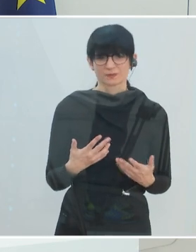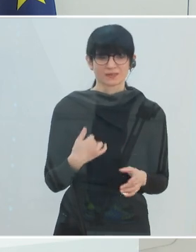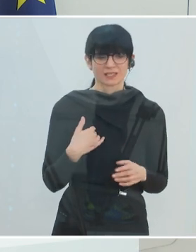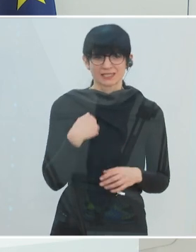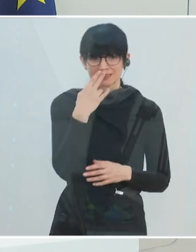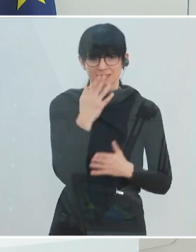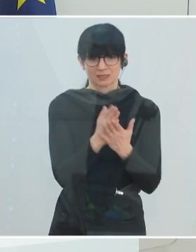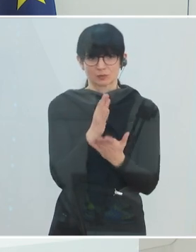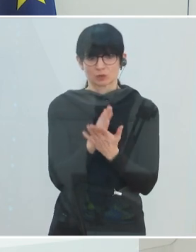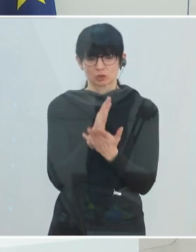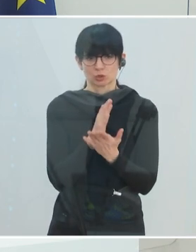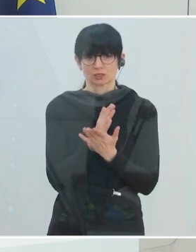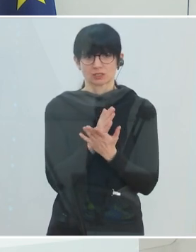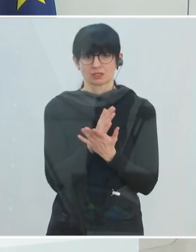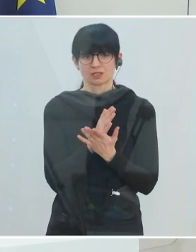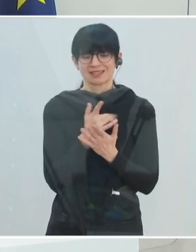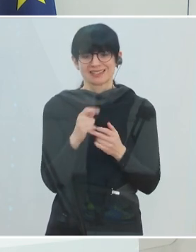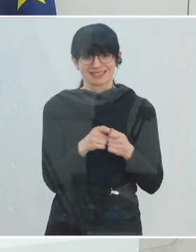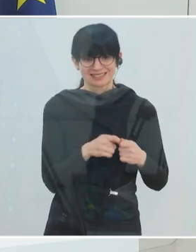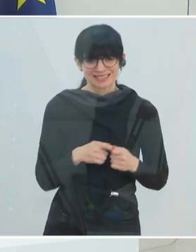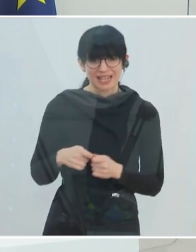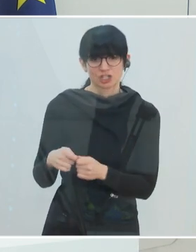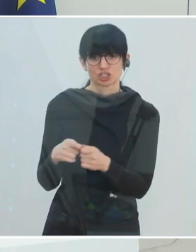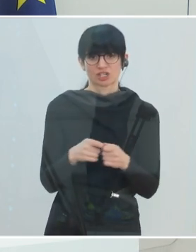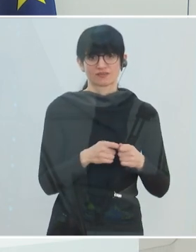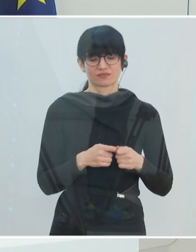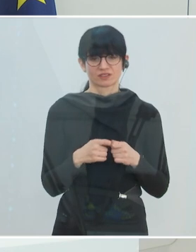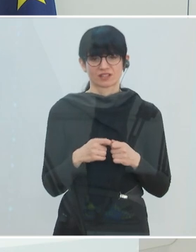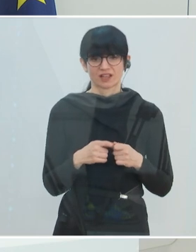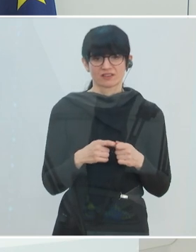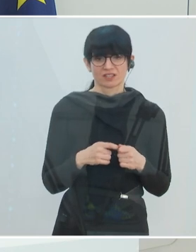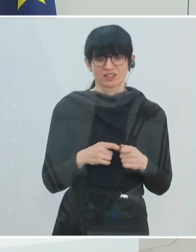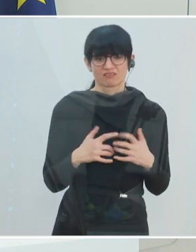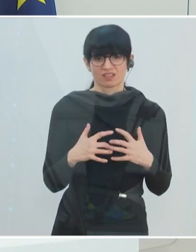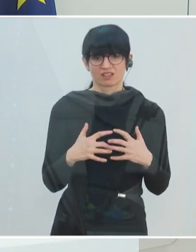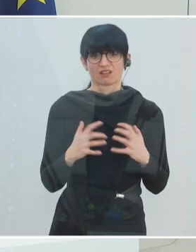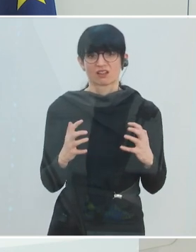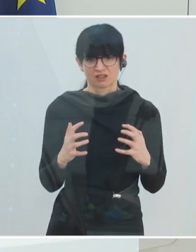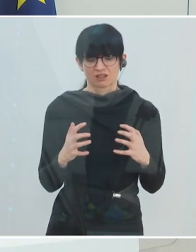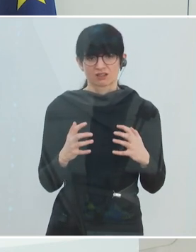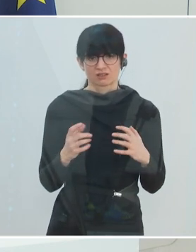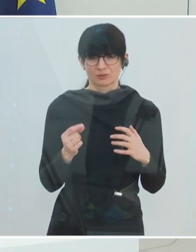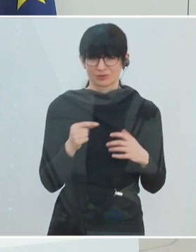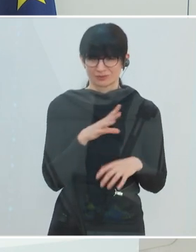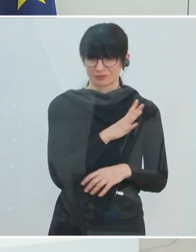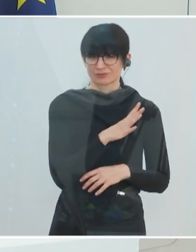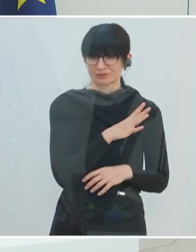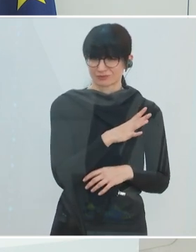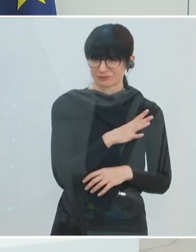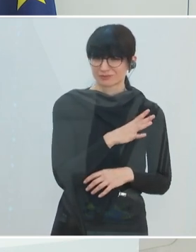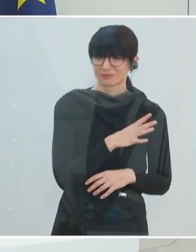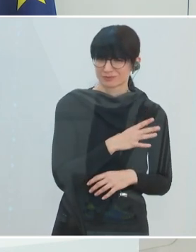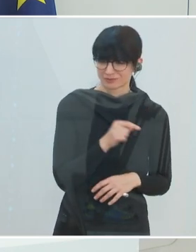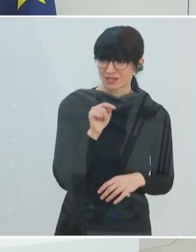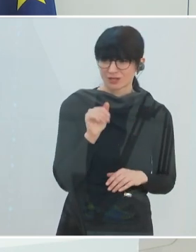dahingehend münden kann, dass auch Gesellschaften auseinanderbrechen können. Und genau dieses Gefahrenmoment, das kommt auf uns zu.